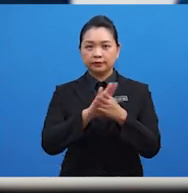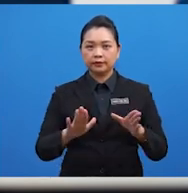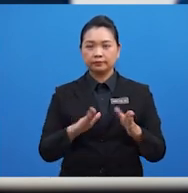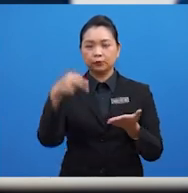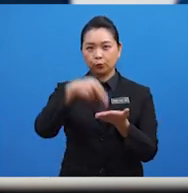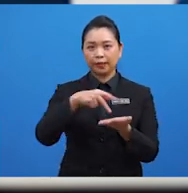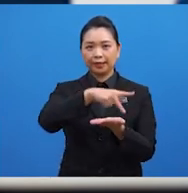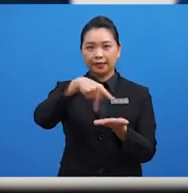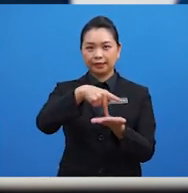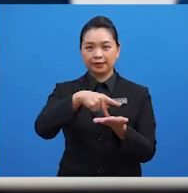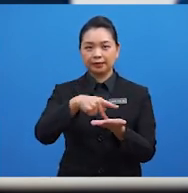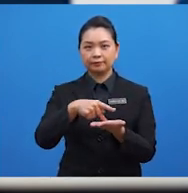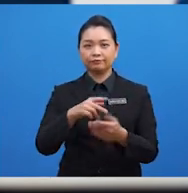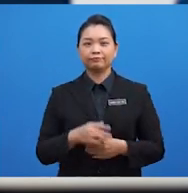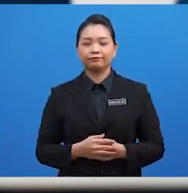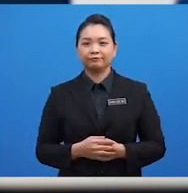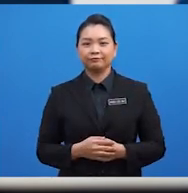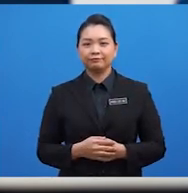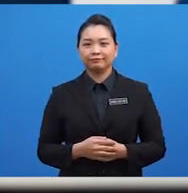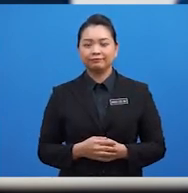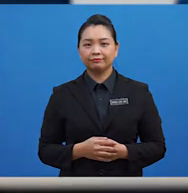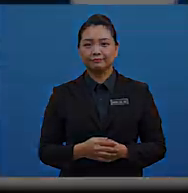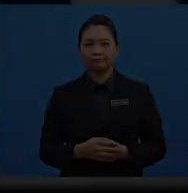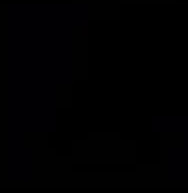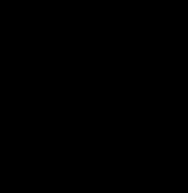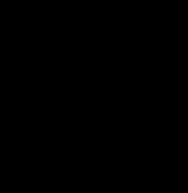Selamat mengulangkaji pelajaran. selamat menikmati menikmati selamat